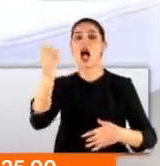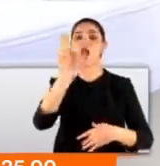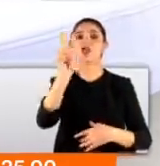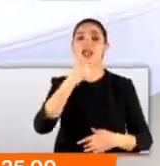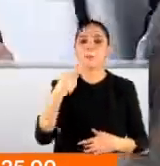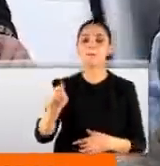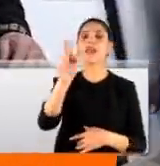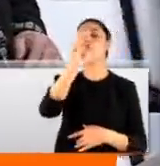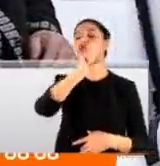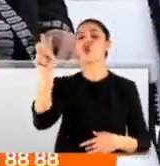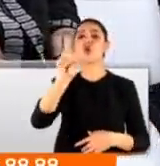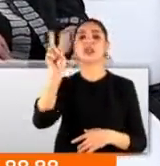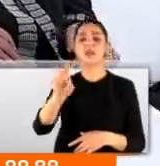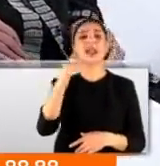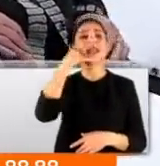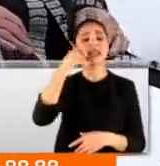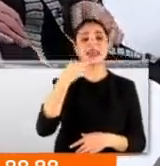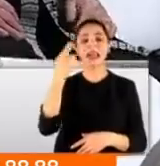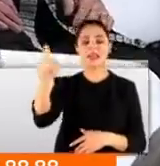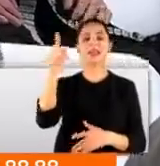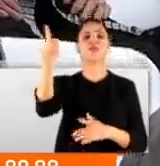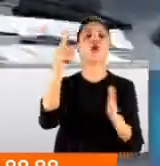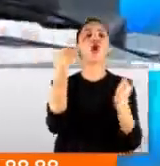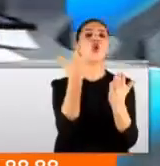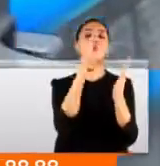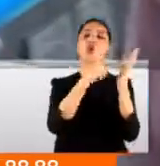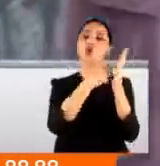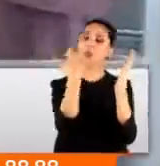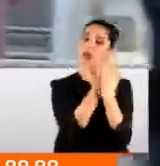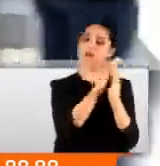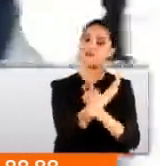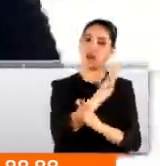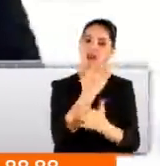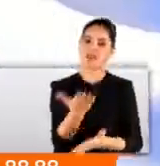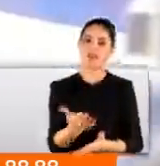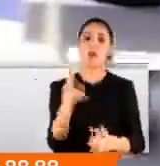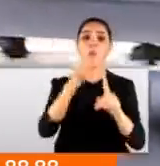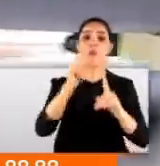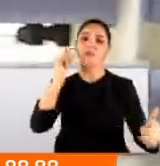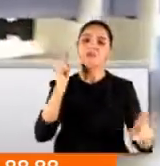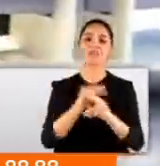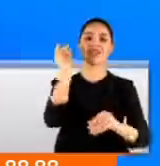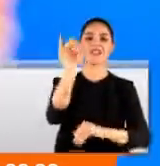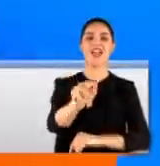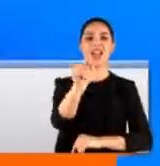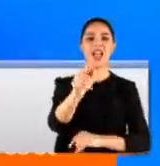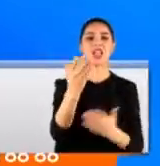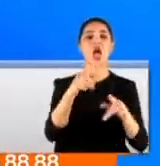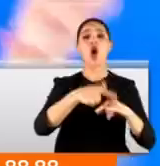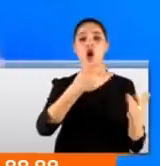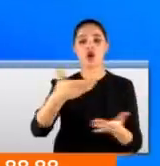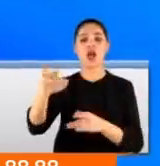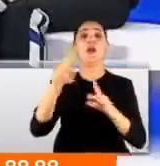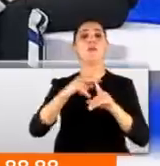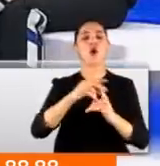829 kadın da cep telefonlarına kadesi yükledi. Ooo geldi valla polisler. Hoş geldiniz. Polisin gücünü